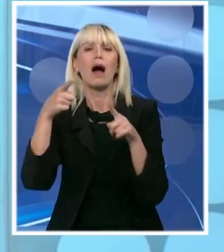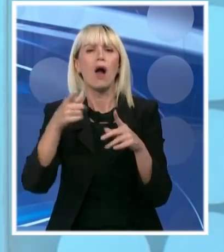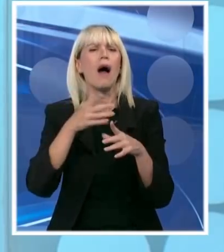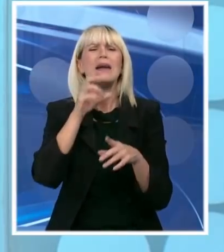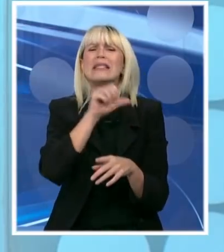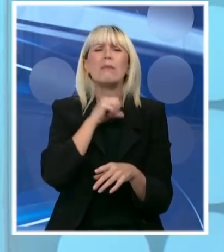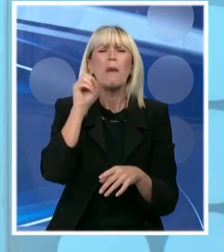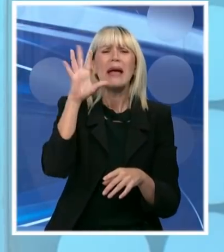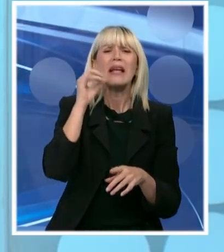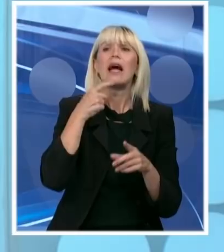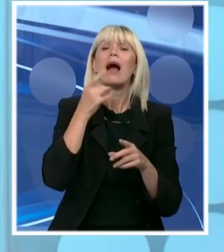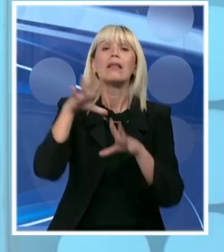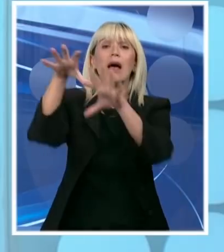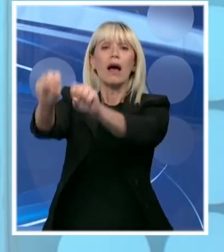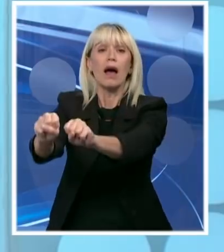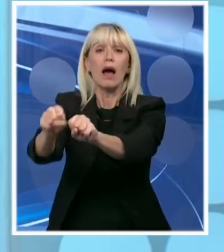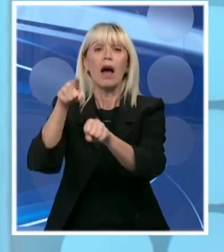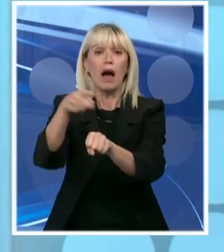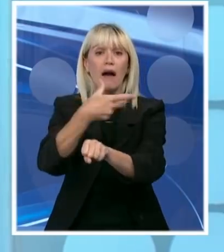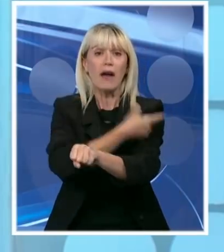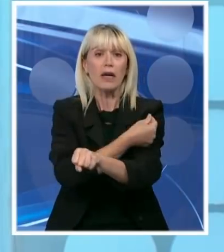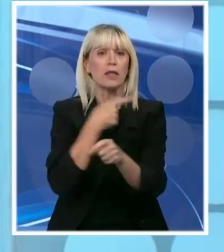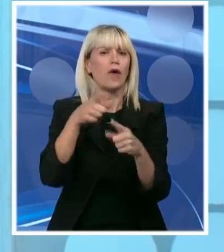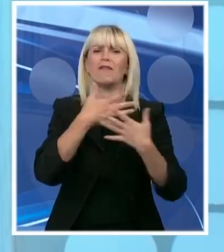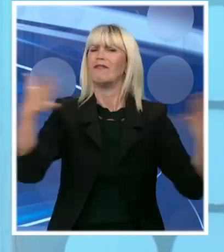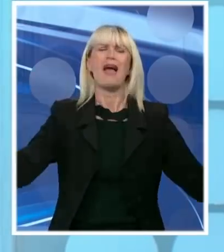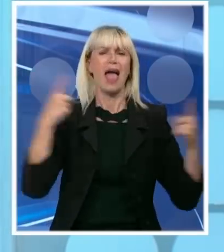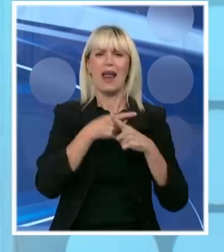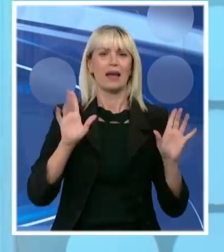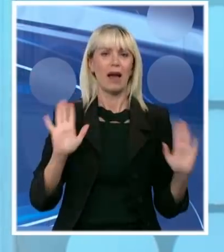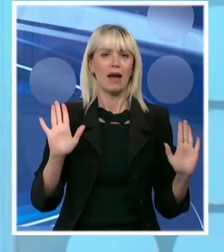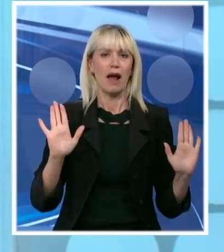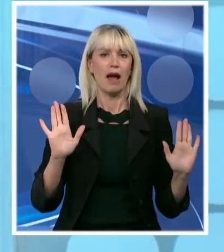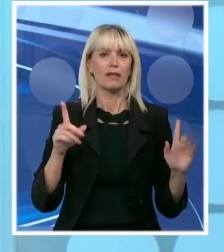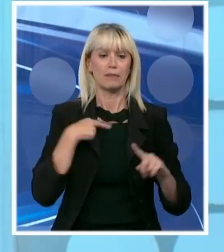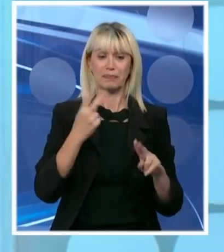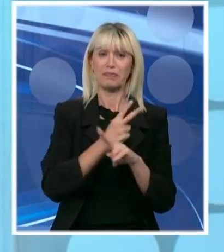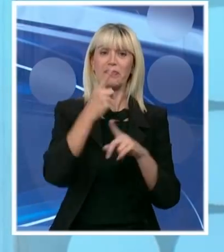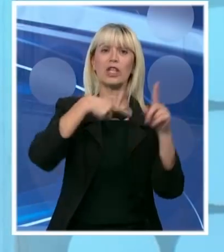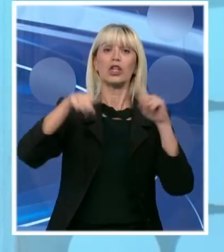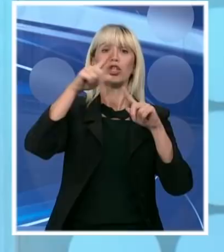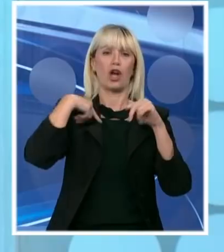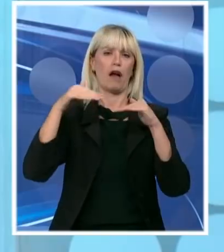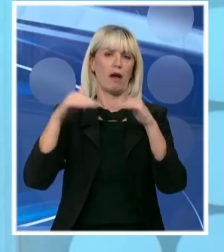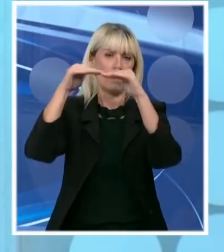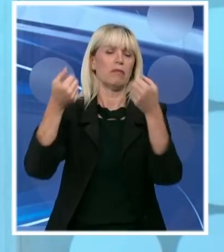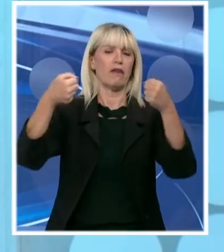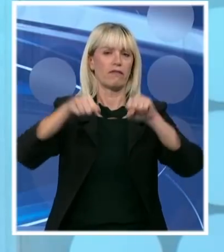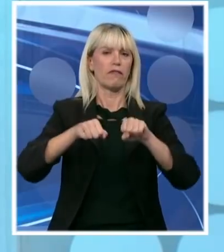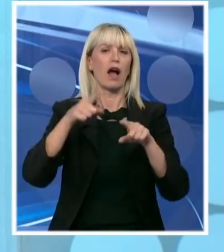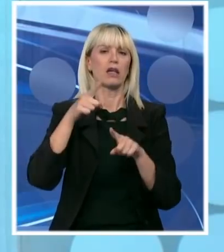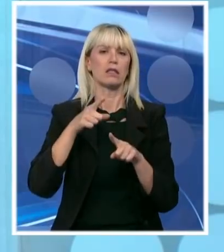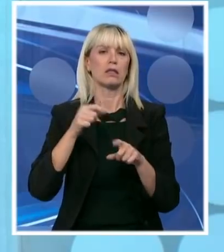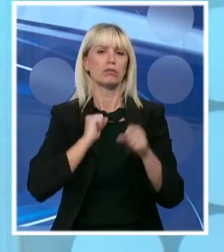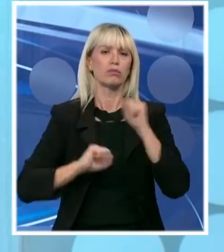pravi ogromnu razliku u trenutku dobijenja vakcine. I naše državno rukovodstvo postara će se da to obezbedimo našem